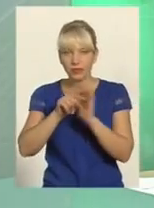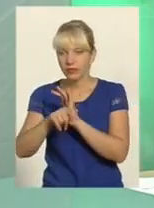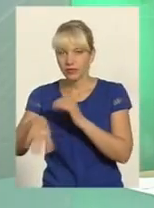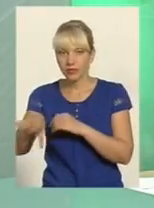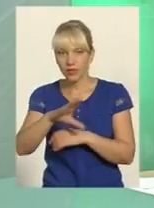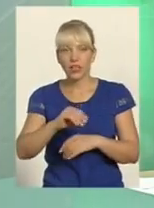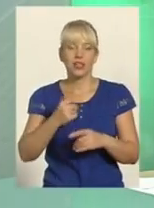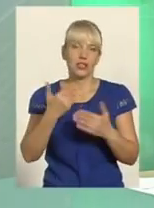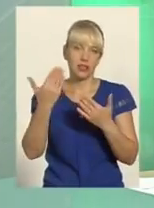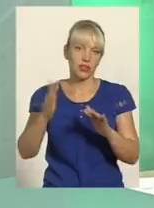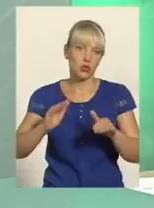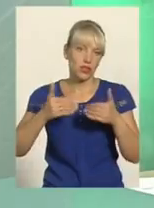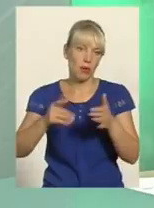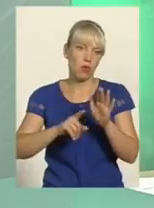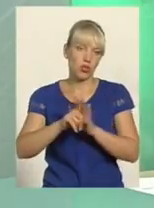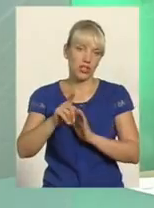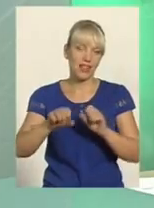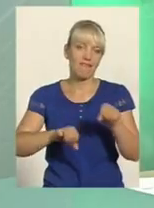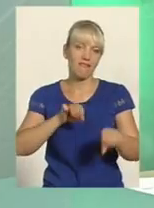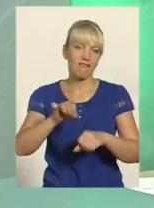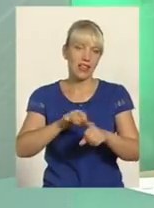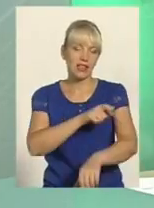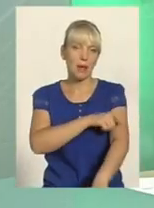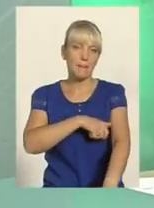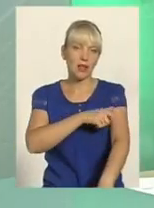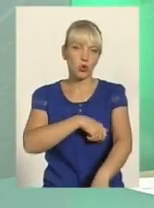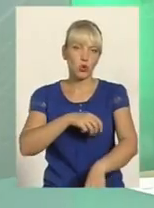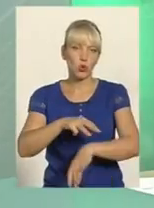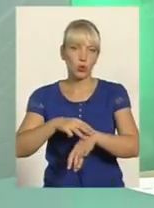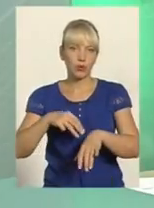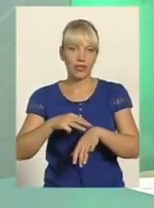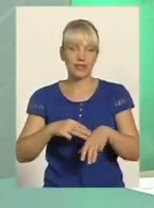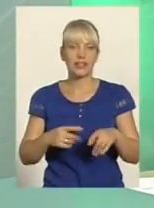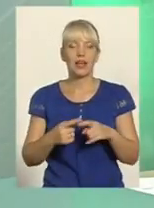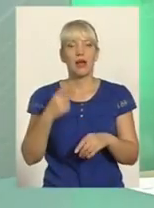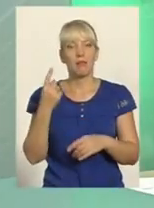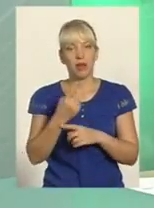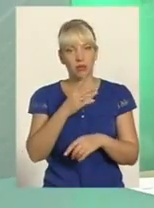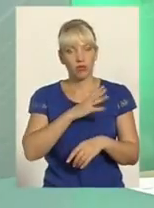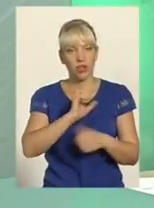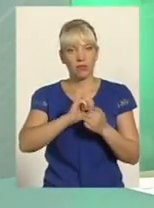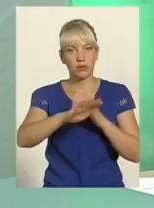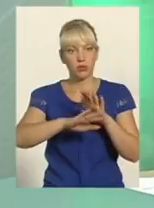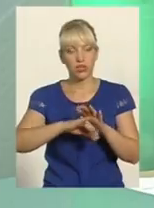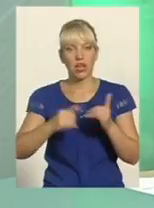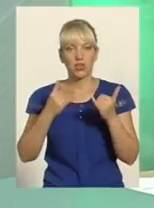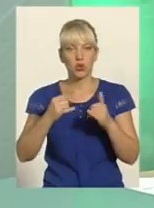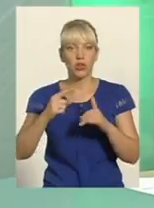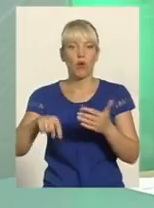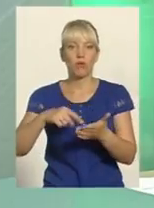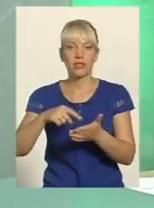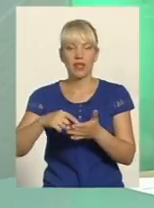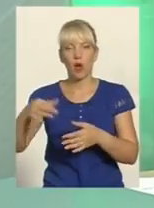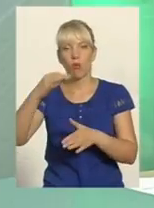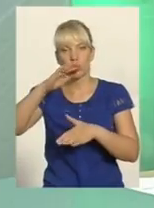ми започаткували велопатруль в Хмельницькому Першим започаткував місто Кам'янець-Подільськ І сьогодні в містах обласного підпорядкування